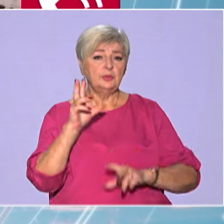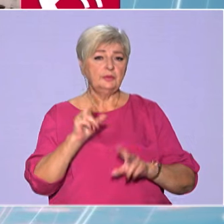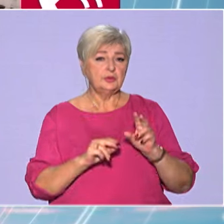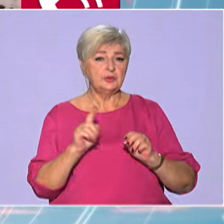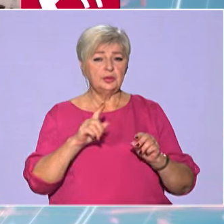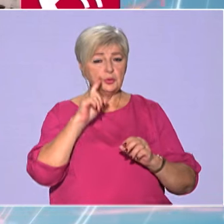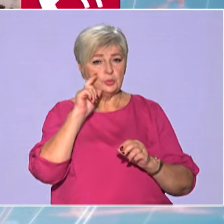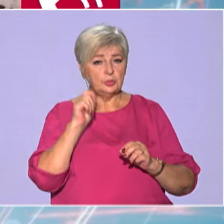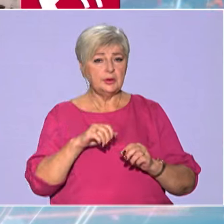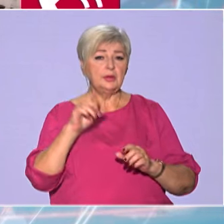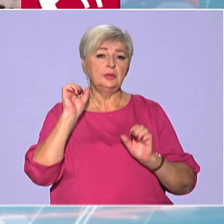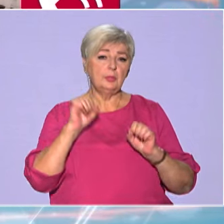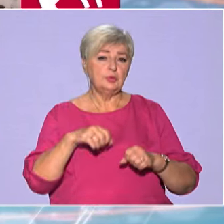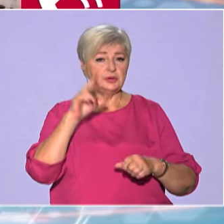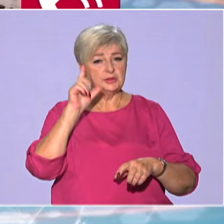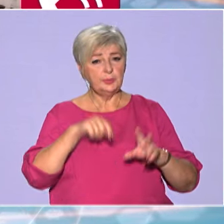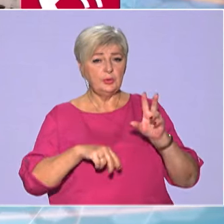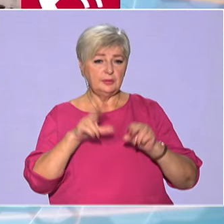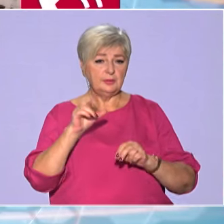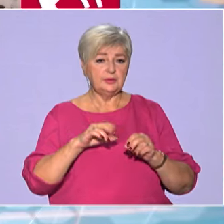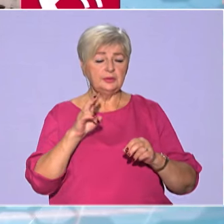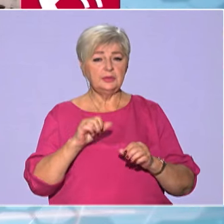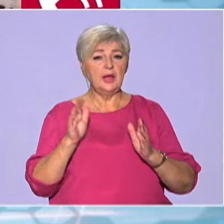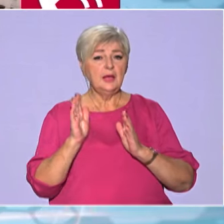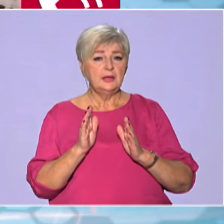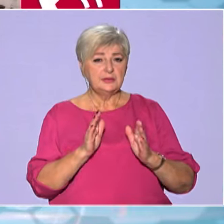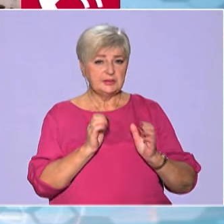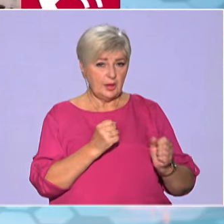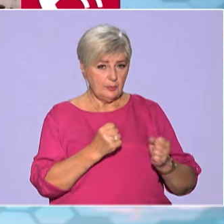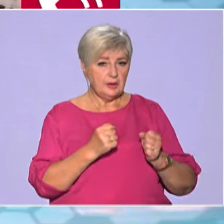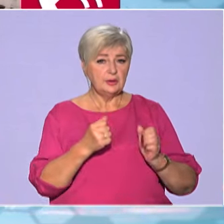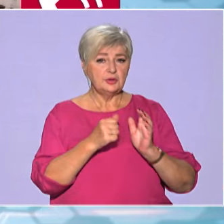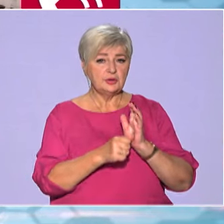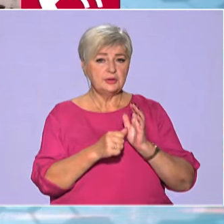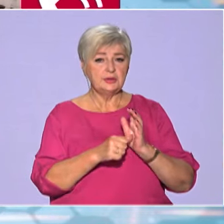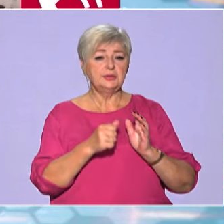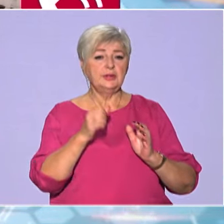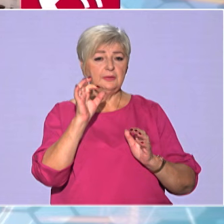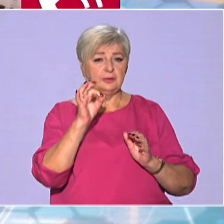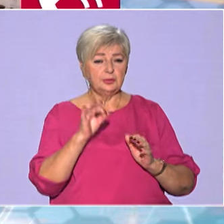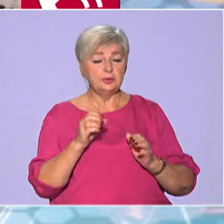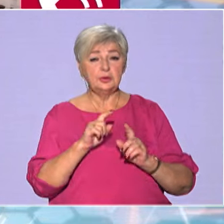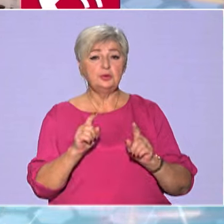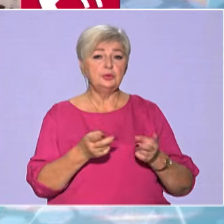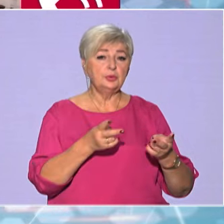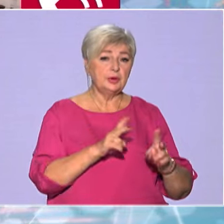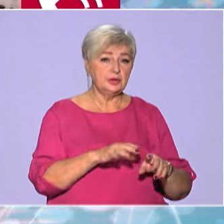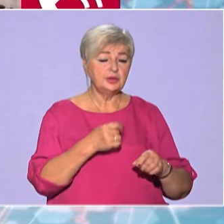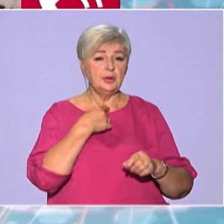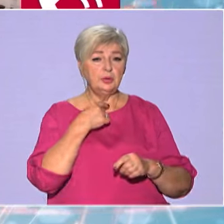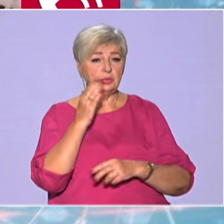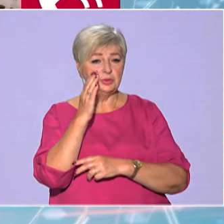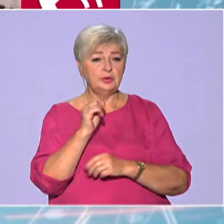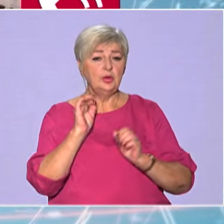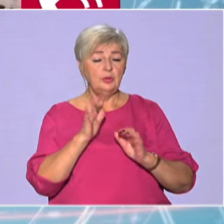що Україна може сподіватися на стабільні 60% підтримки. А щодо решти голосів, вони будуть